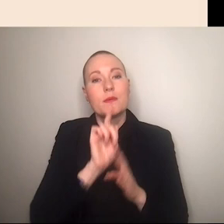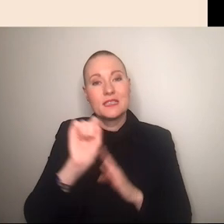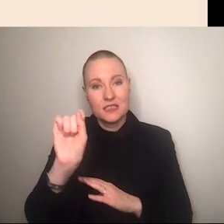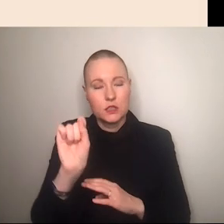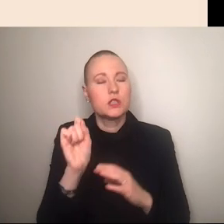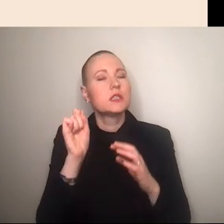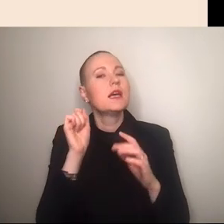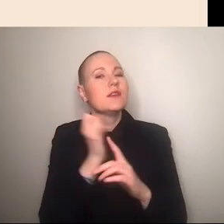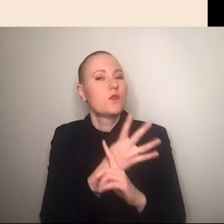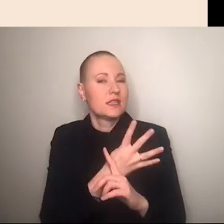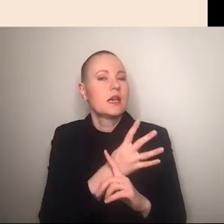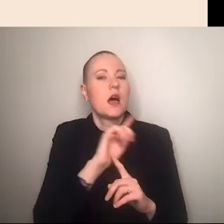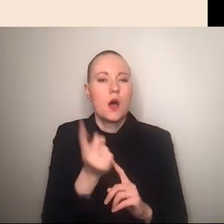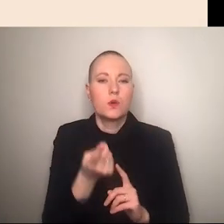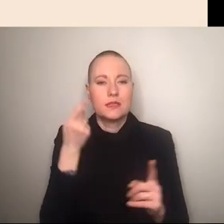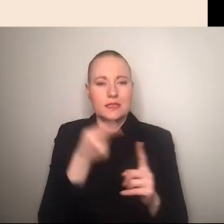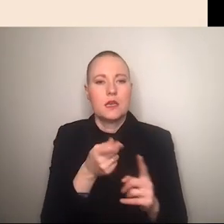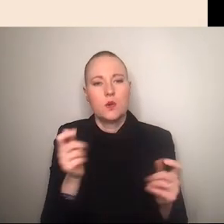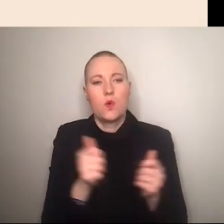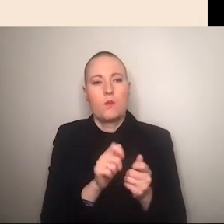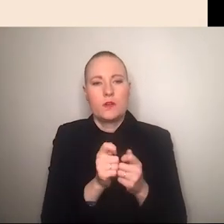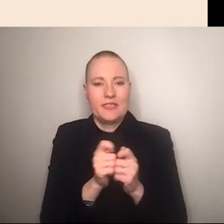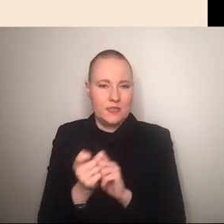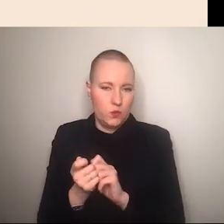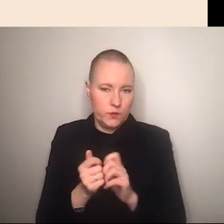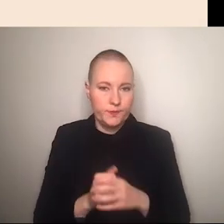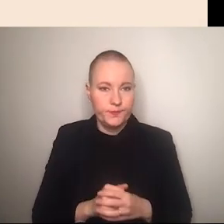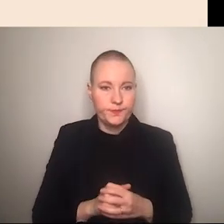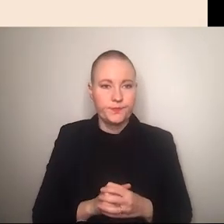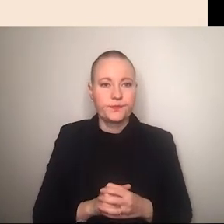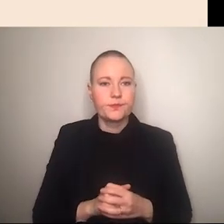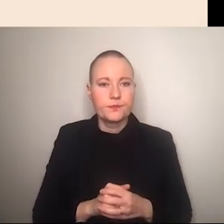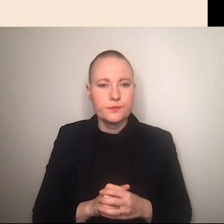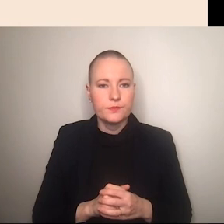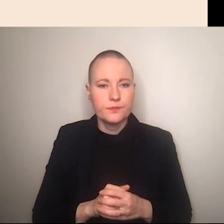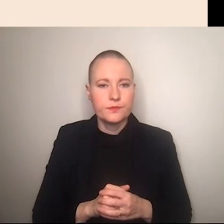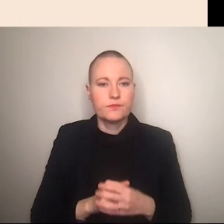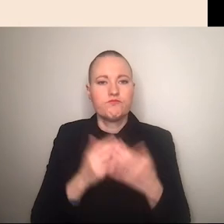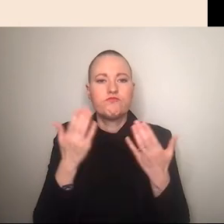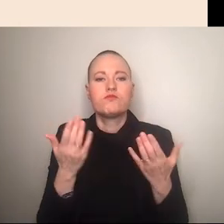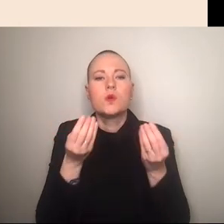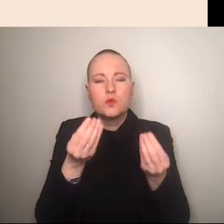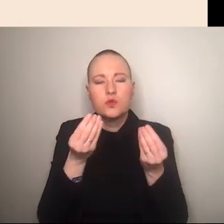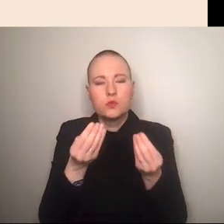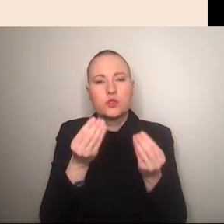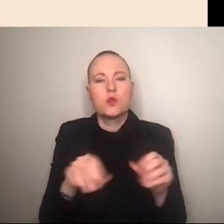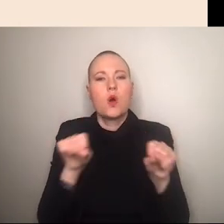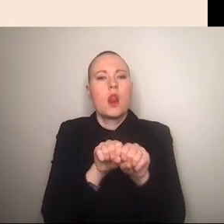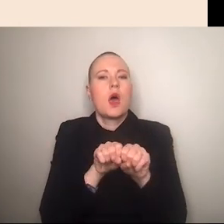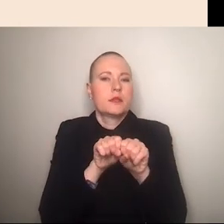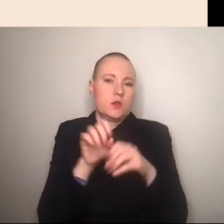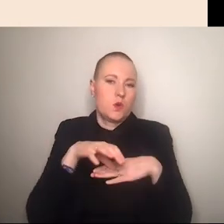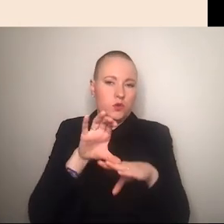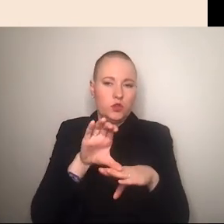influencerinnen zu komodifizierung genutzt werden das sieht man ganz klassisch bei den online coaches durch das